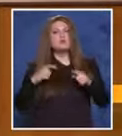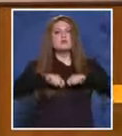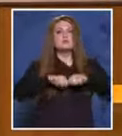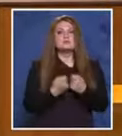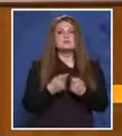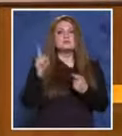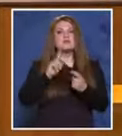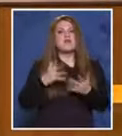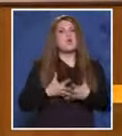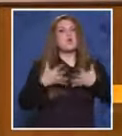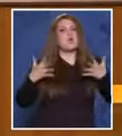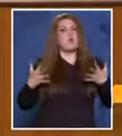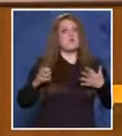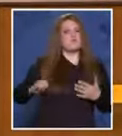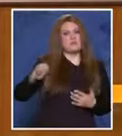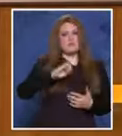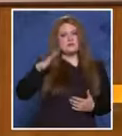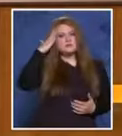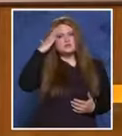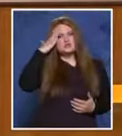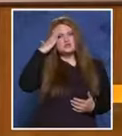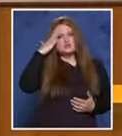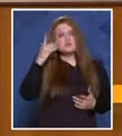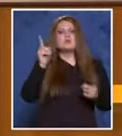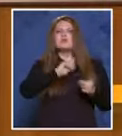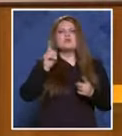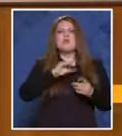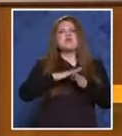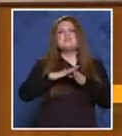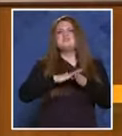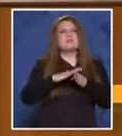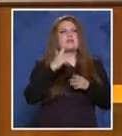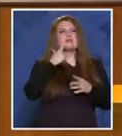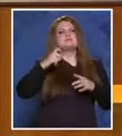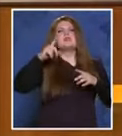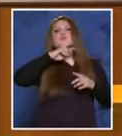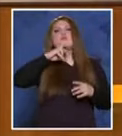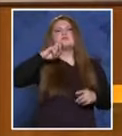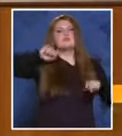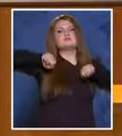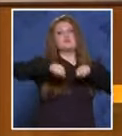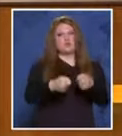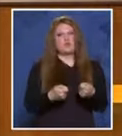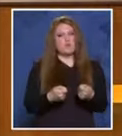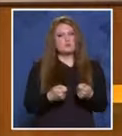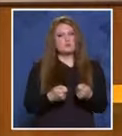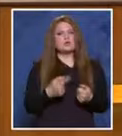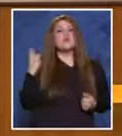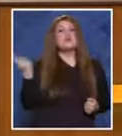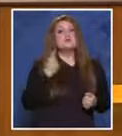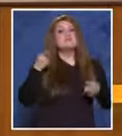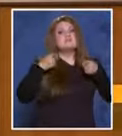големи не европейски страни. Така че не може да има никакво извинение за полицейско насилие. Освен това, най